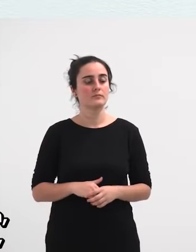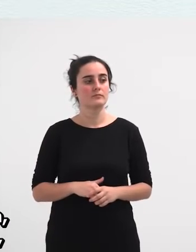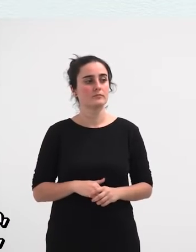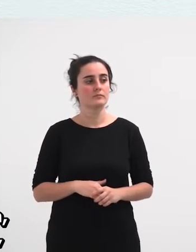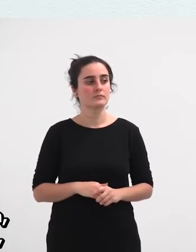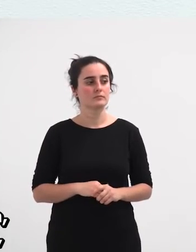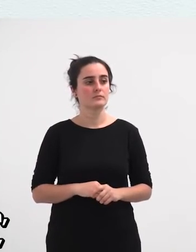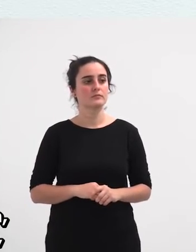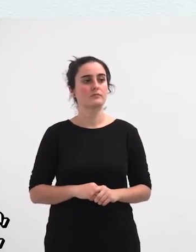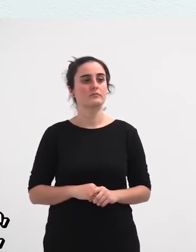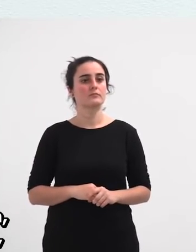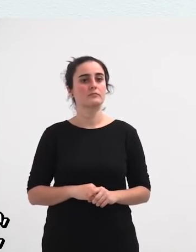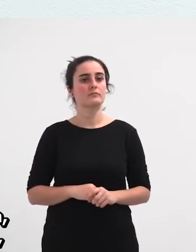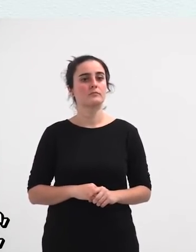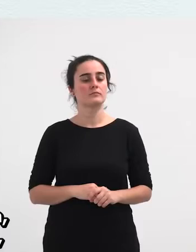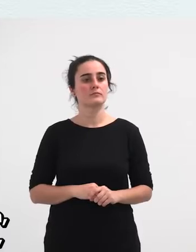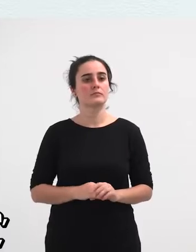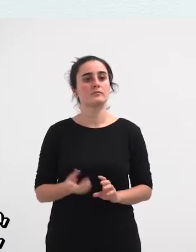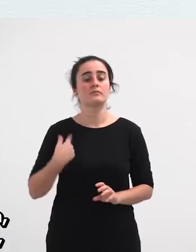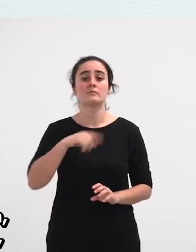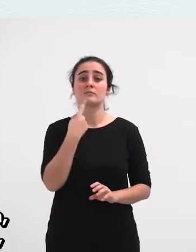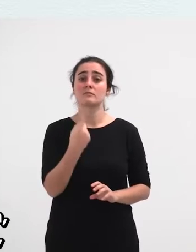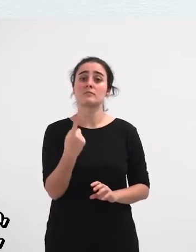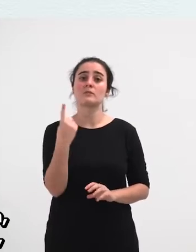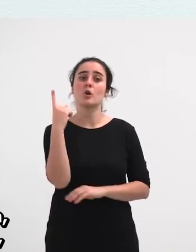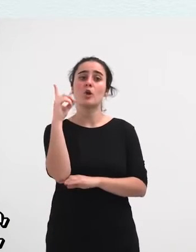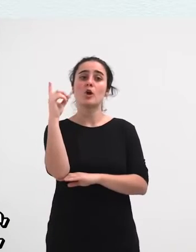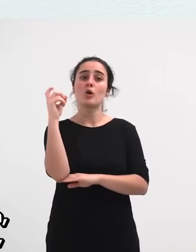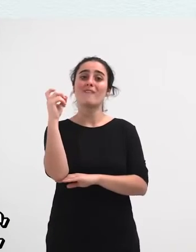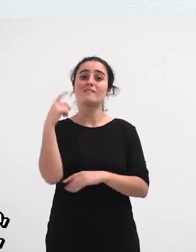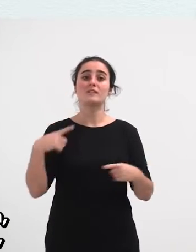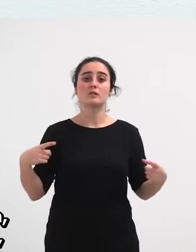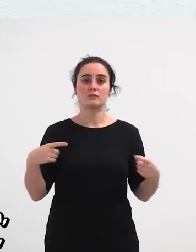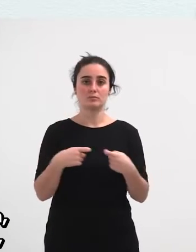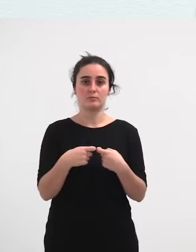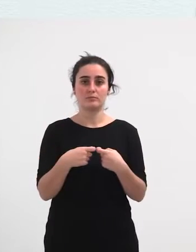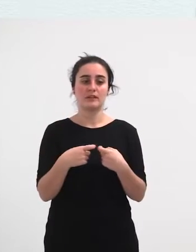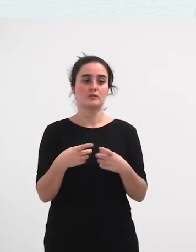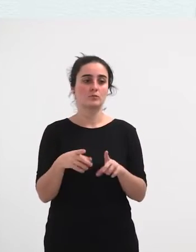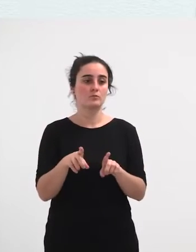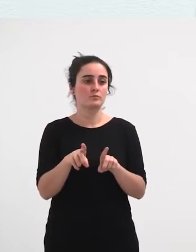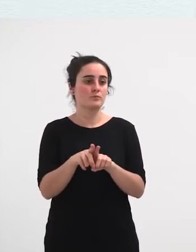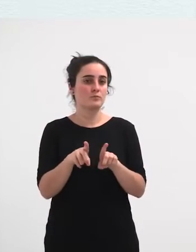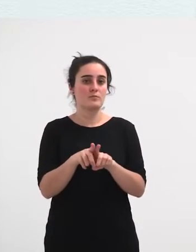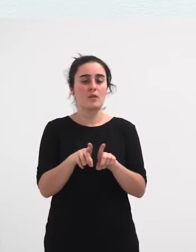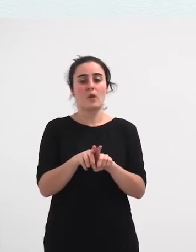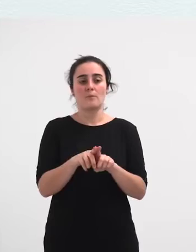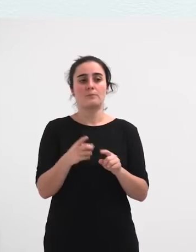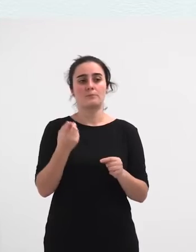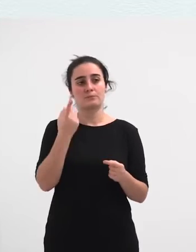esaten ari gara, alardeen gatazka dela guretzate paradigma baten moduan. Balio duelako